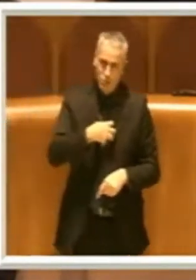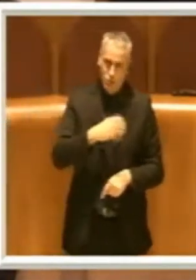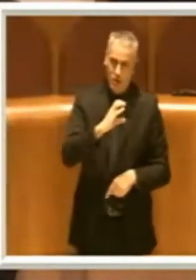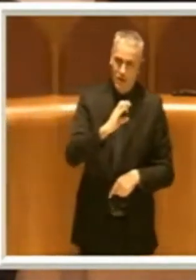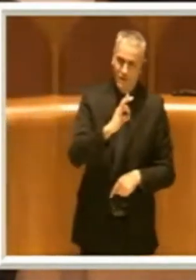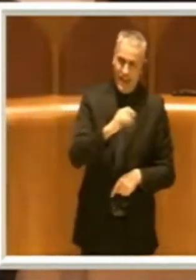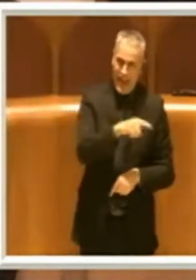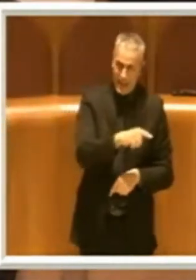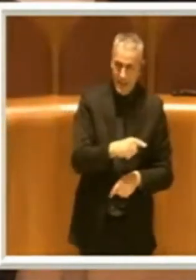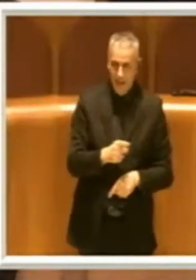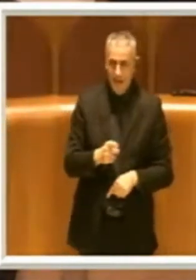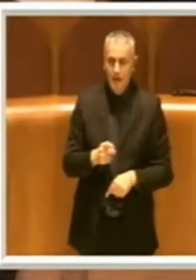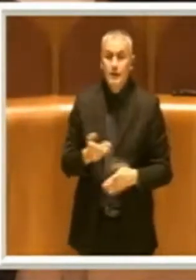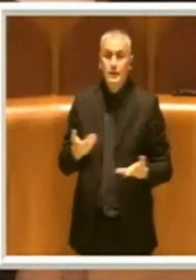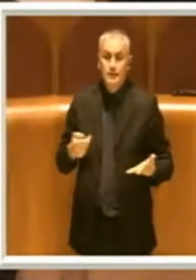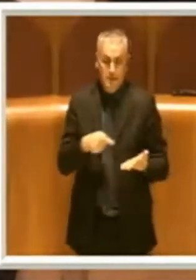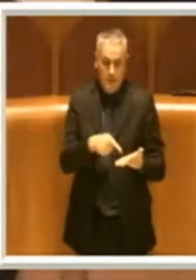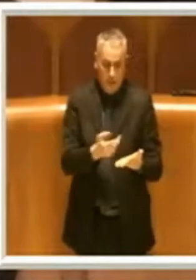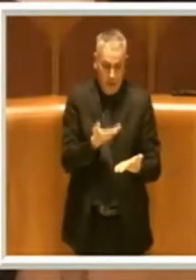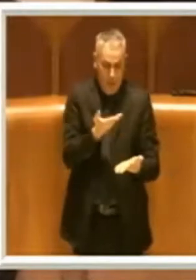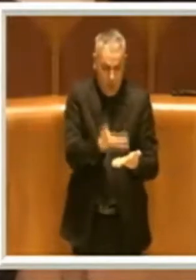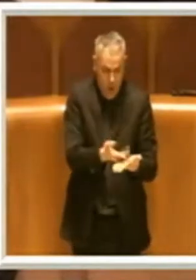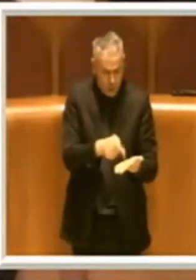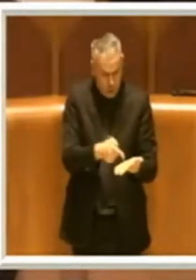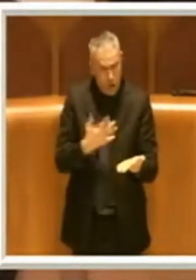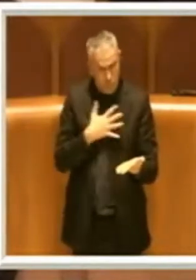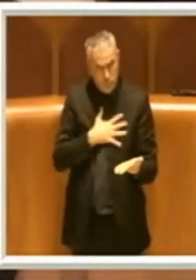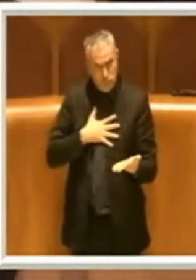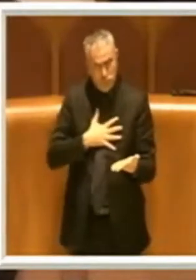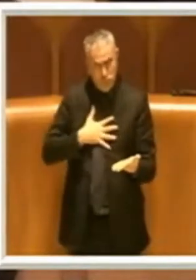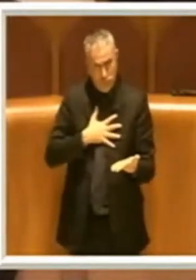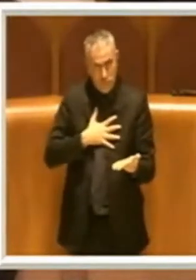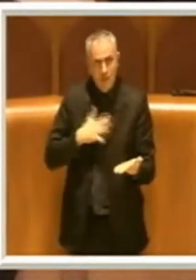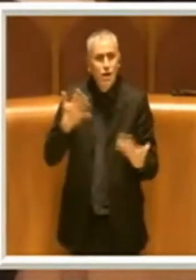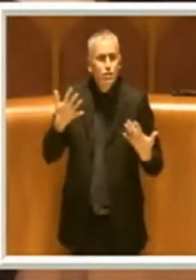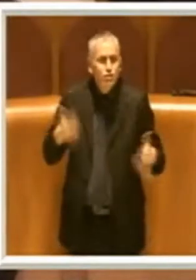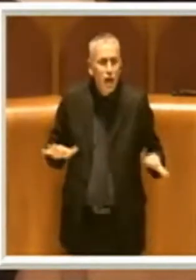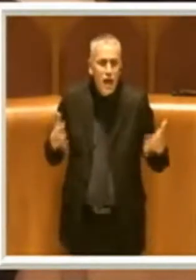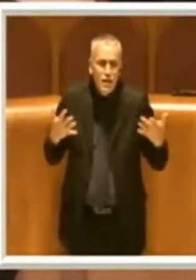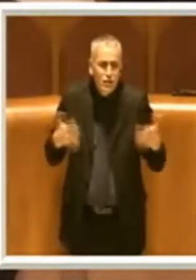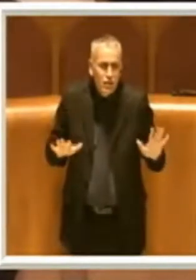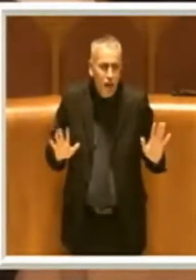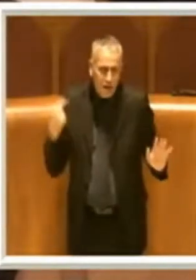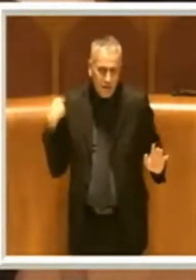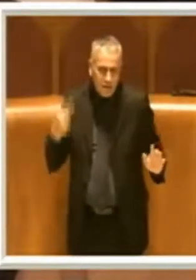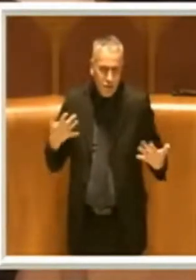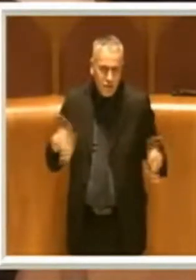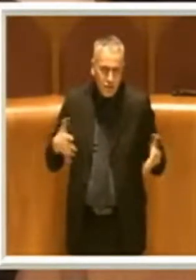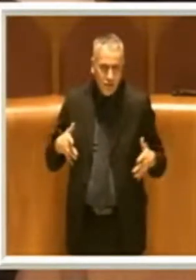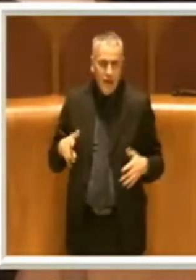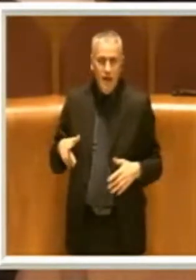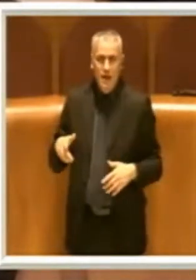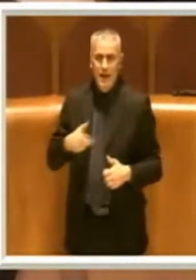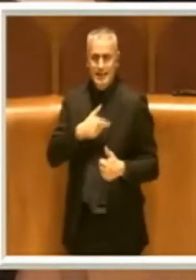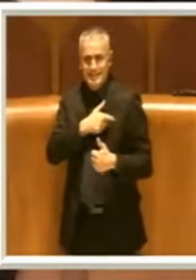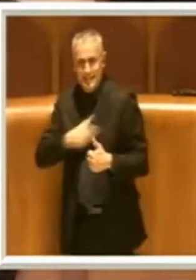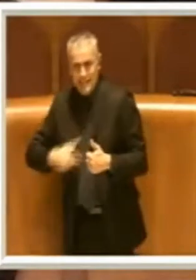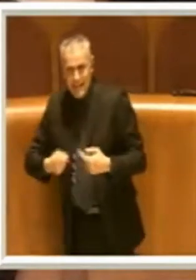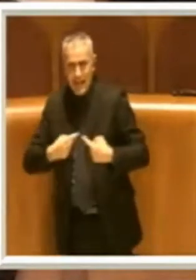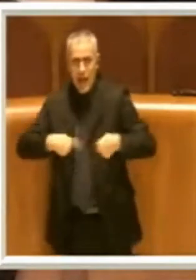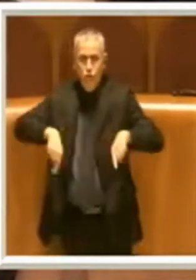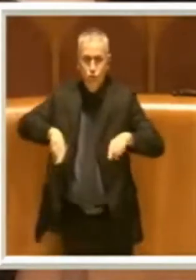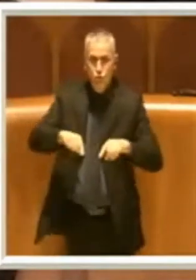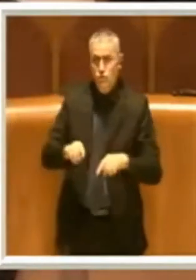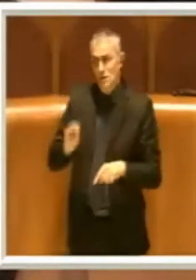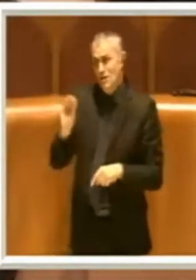in questa mozione, che comunque, ripeto, è gradita, è già stato attuato. Qui si impegna la sindaca e giunta a fare qualcosa che è